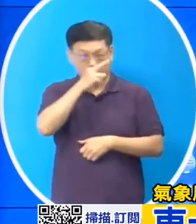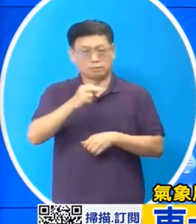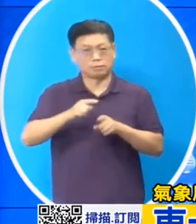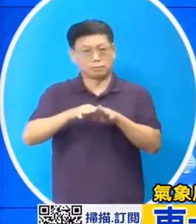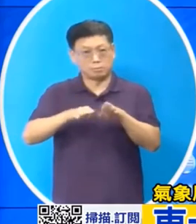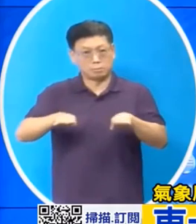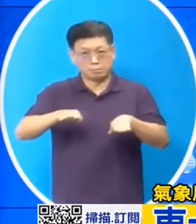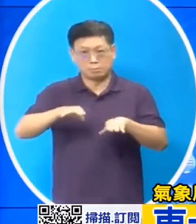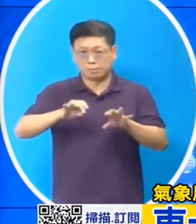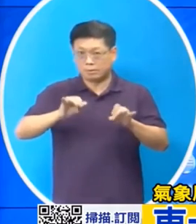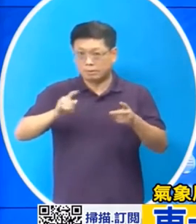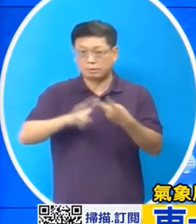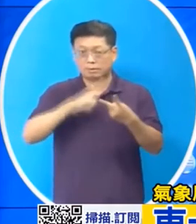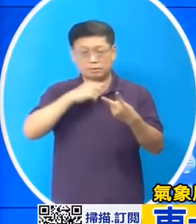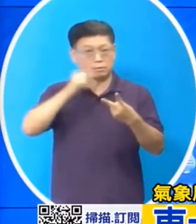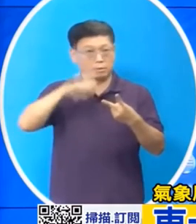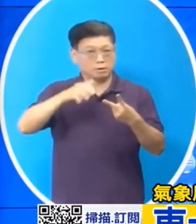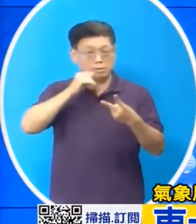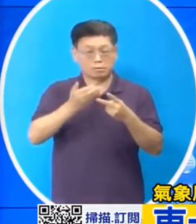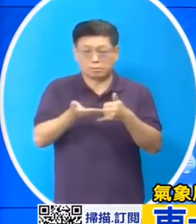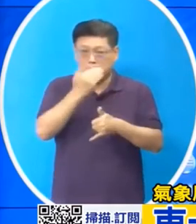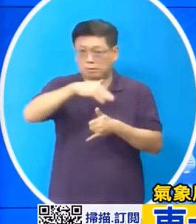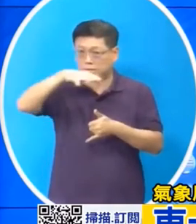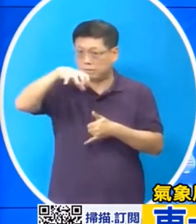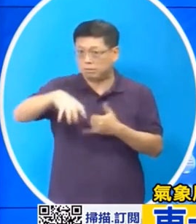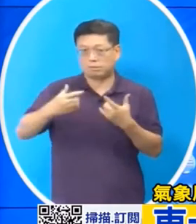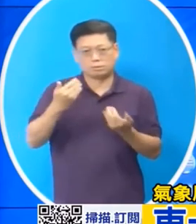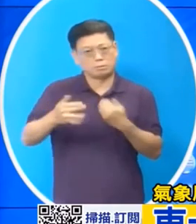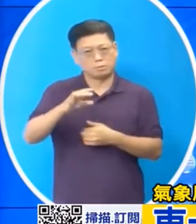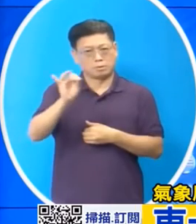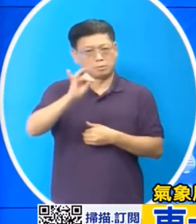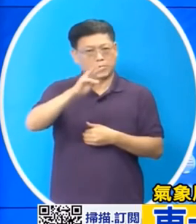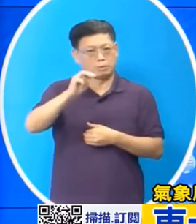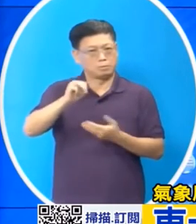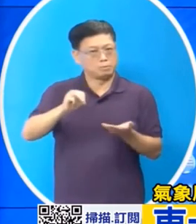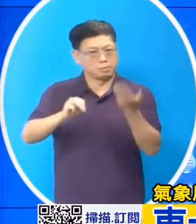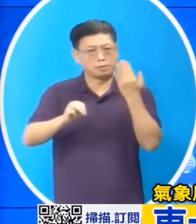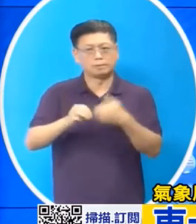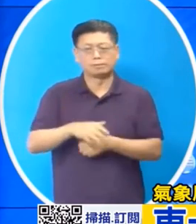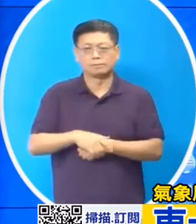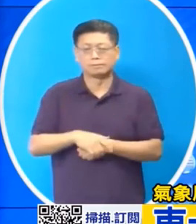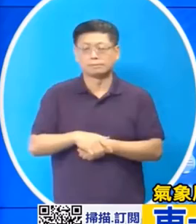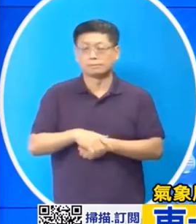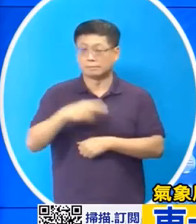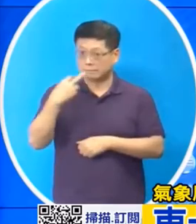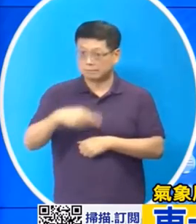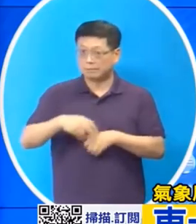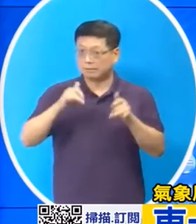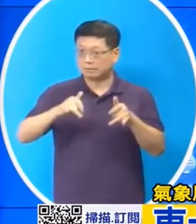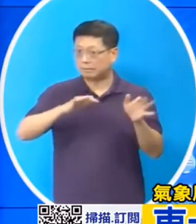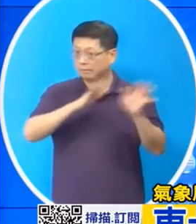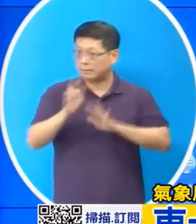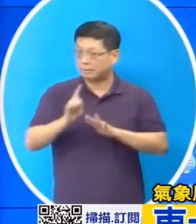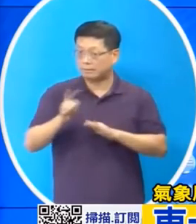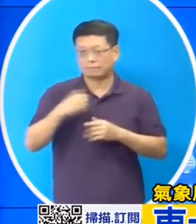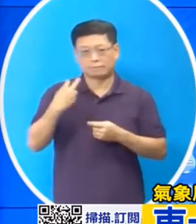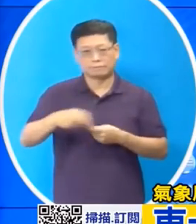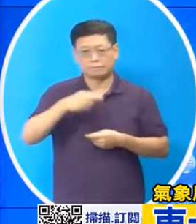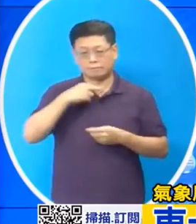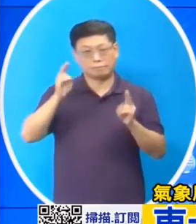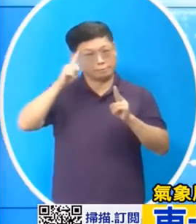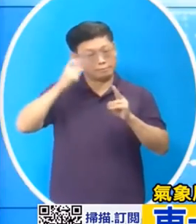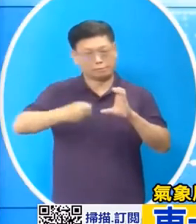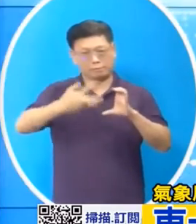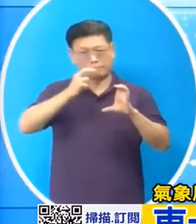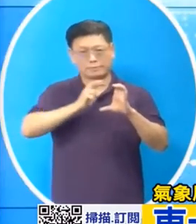地以及苗栗以北的山区有一些都出现100毫米以上的降雨那就以降雨情况下我们再来回到雷达